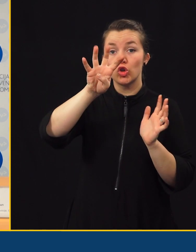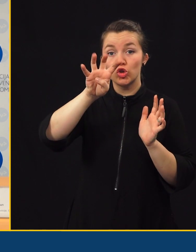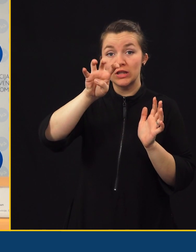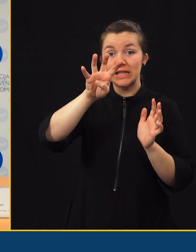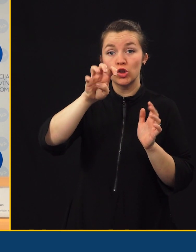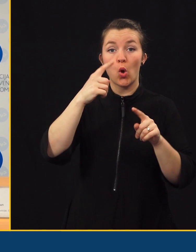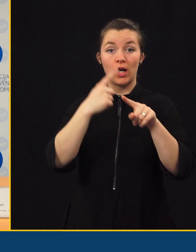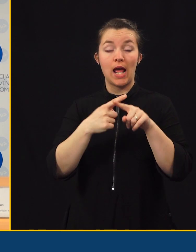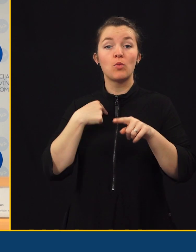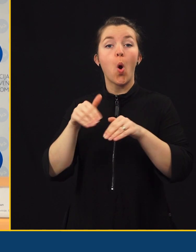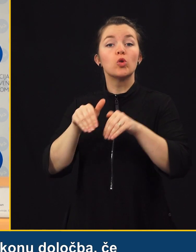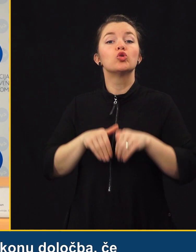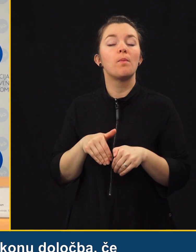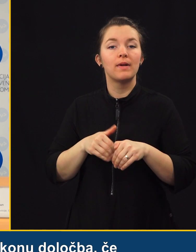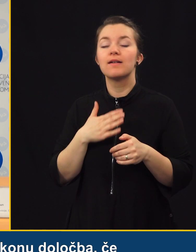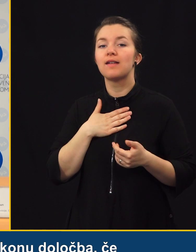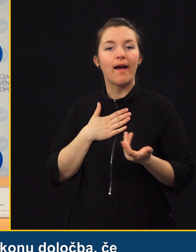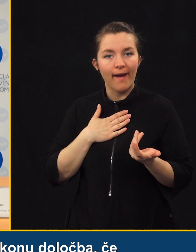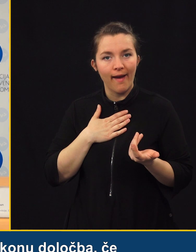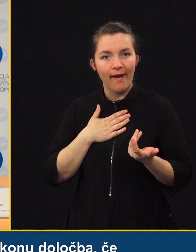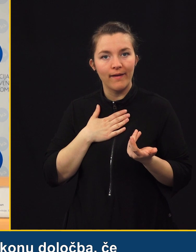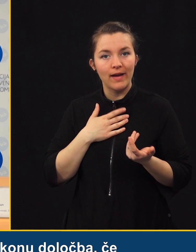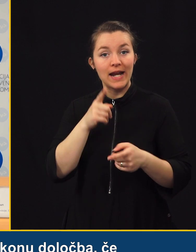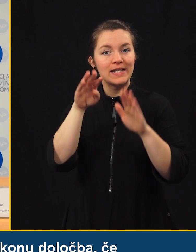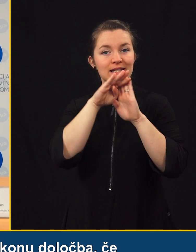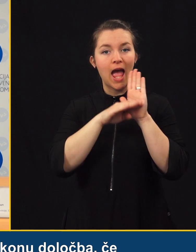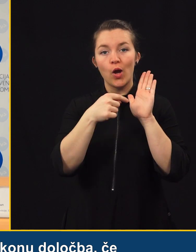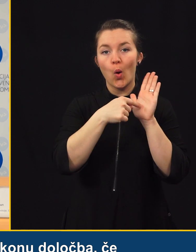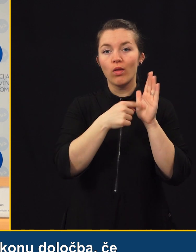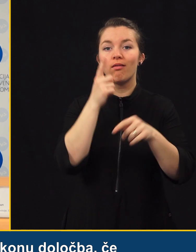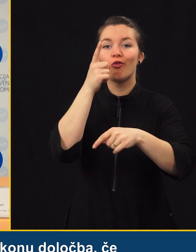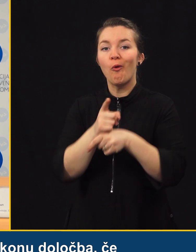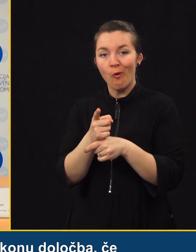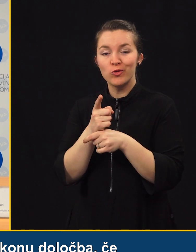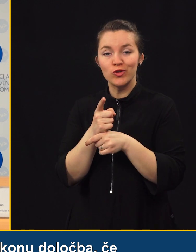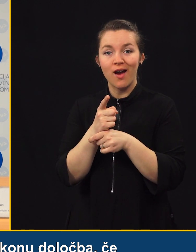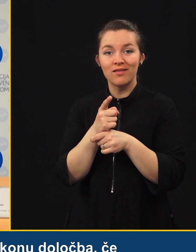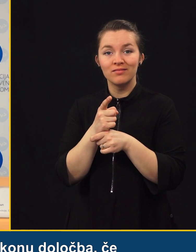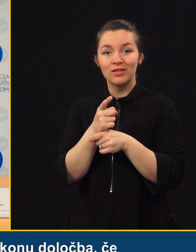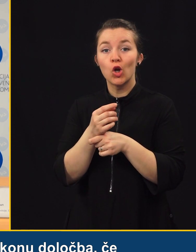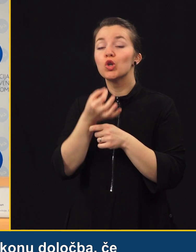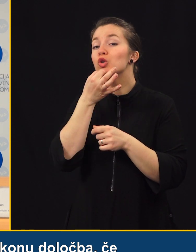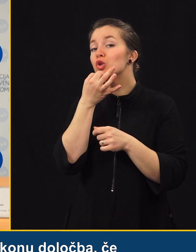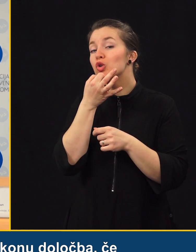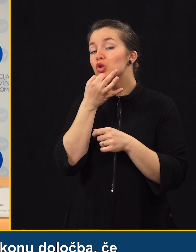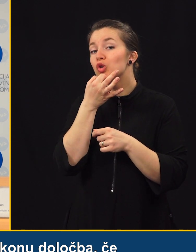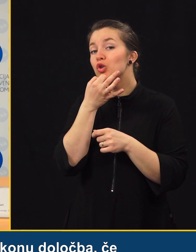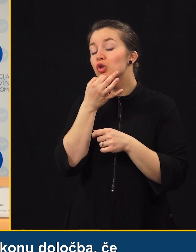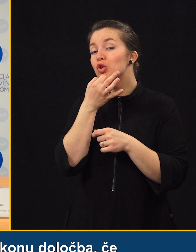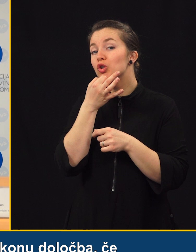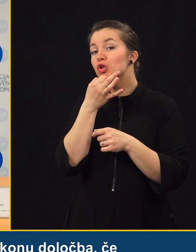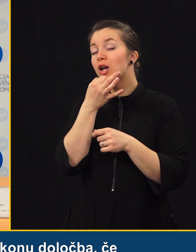odstopili od tega. Odstopili pa smo zato, ker je v zakonu določba, da če